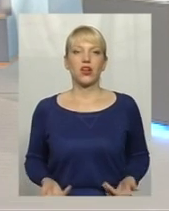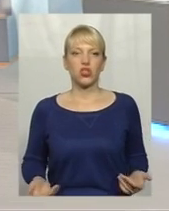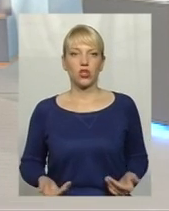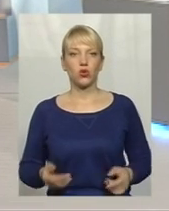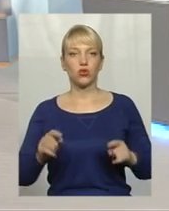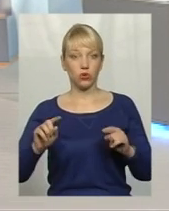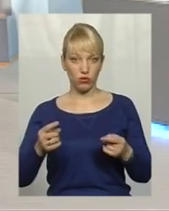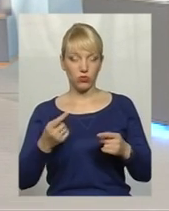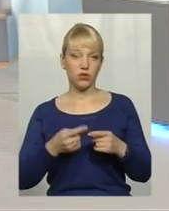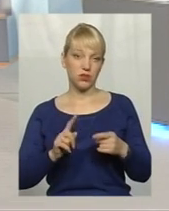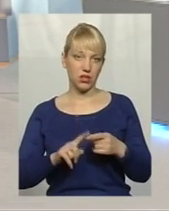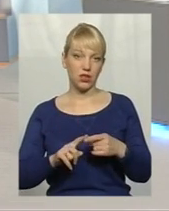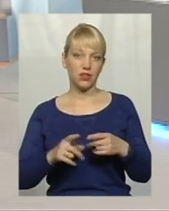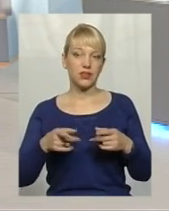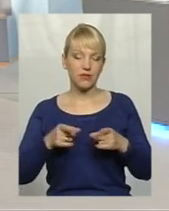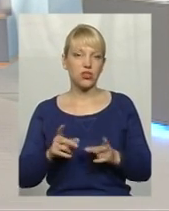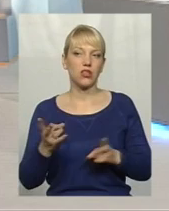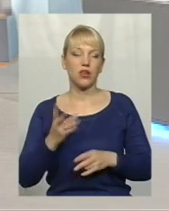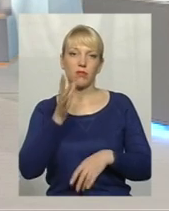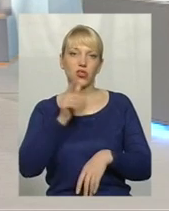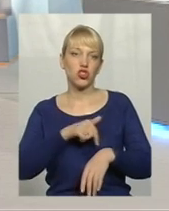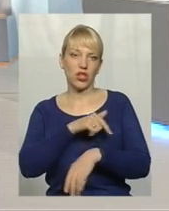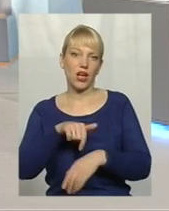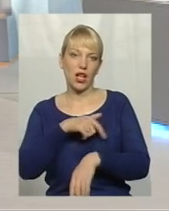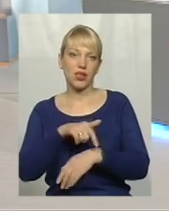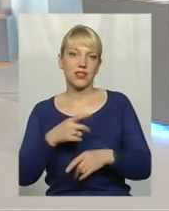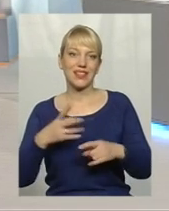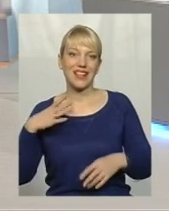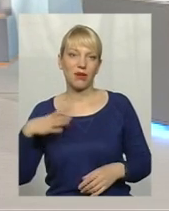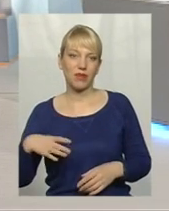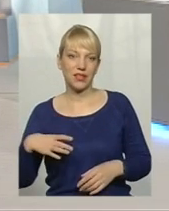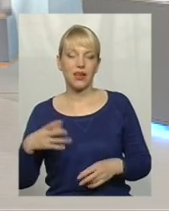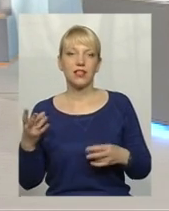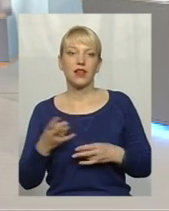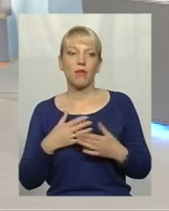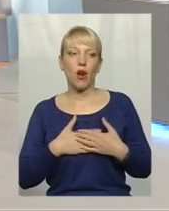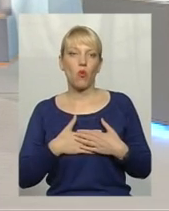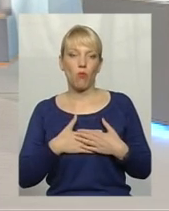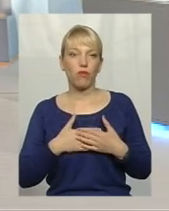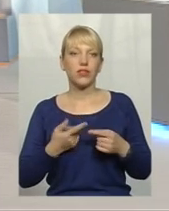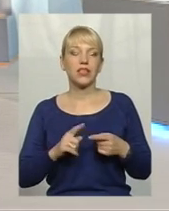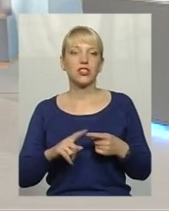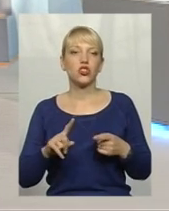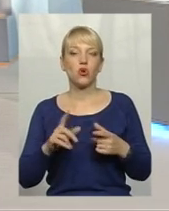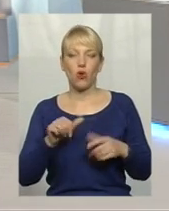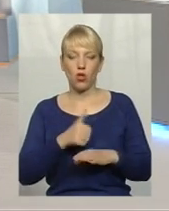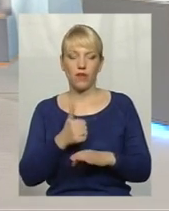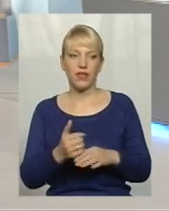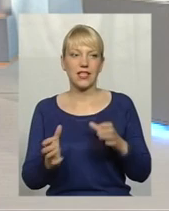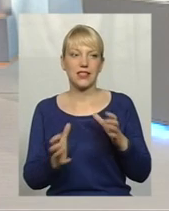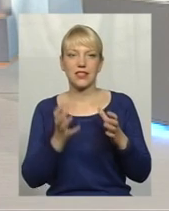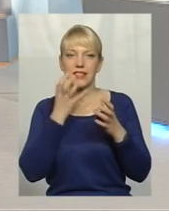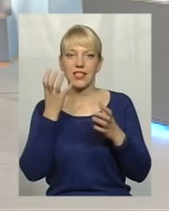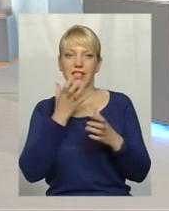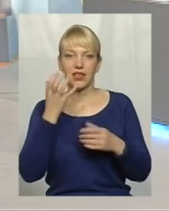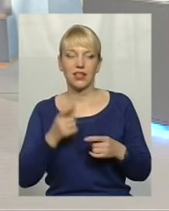тому це, звичайно, треба час. Це треба терпіння, це треба любов. Це те, що головне зігріє. І, звичайно,